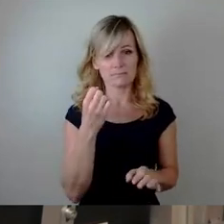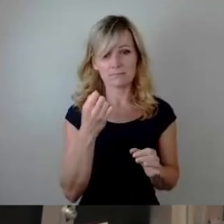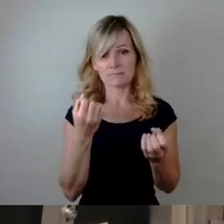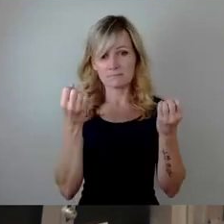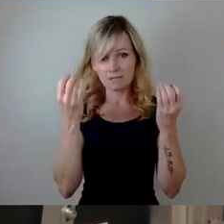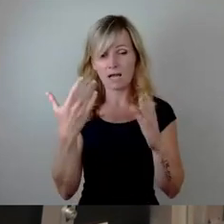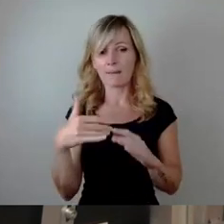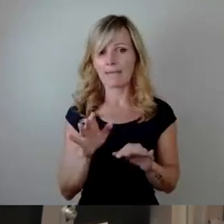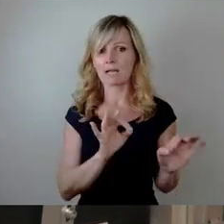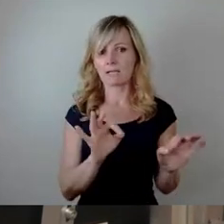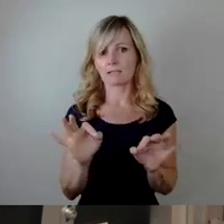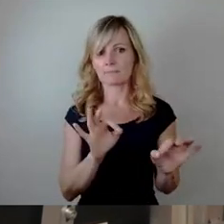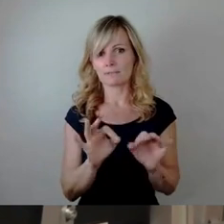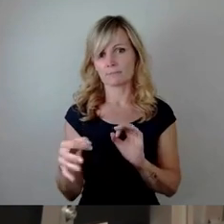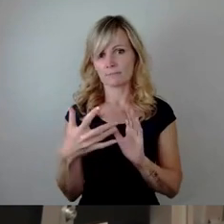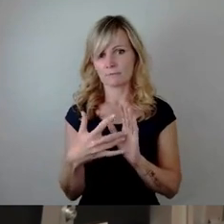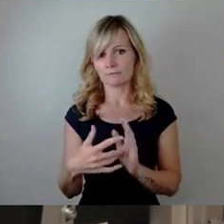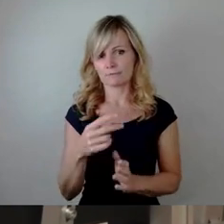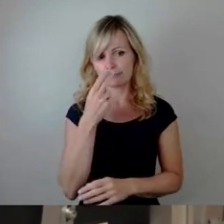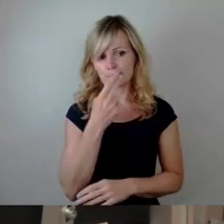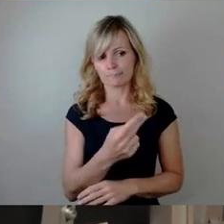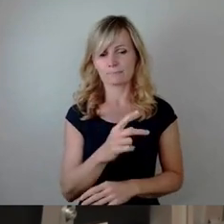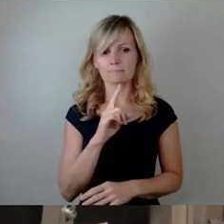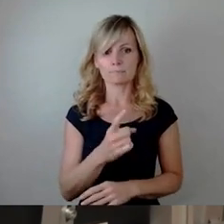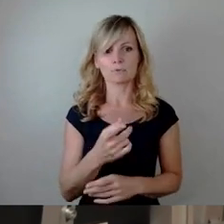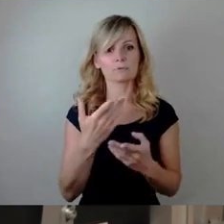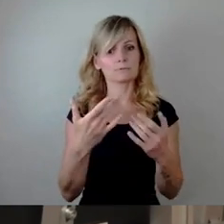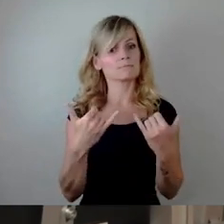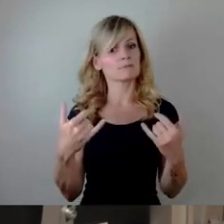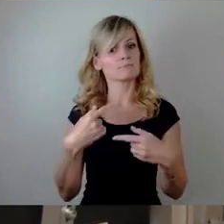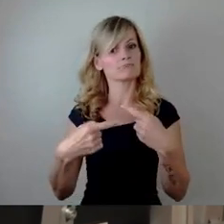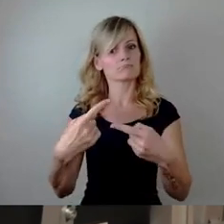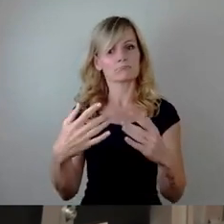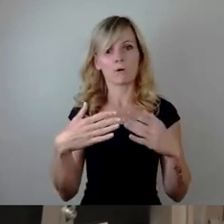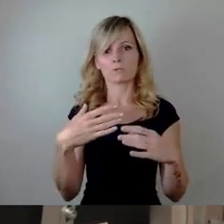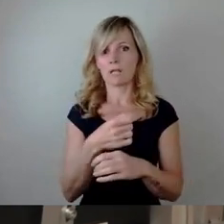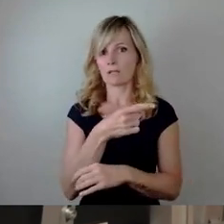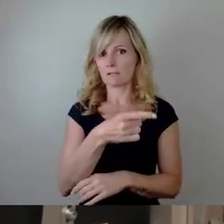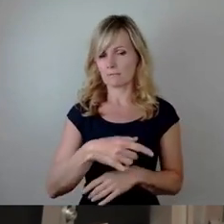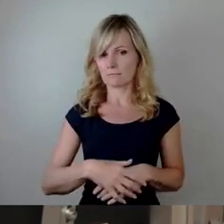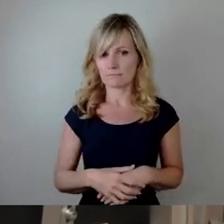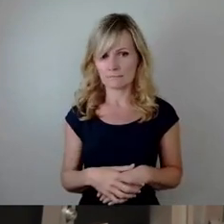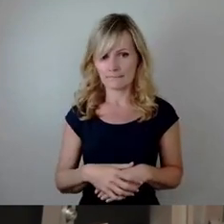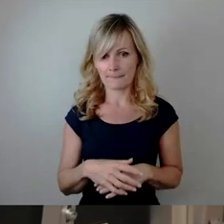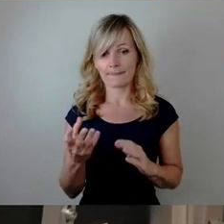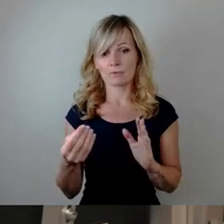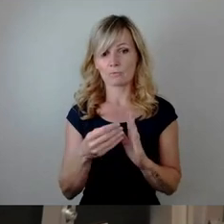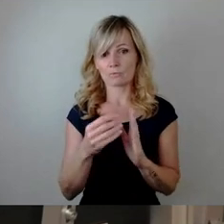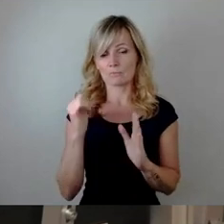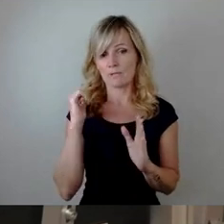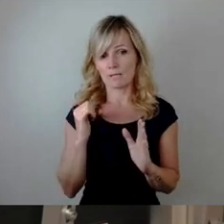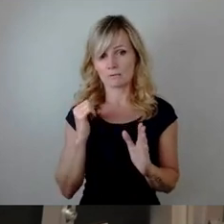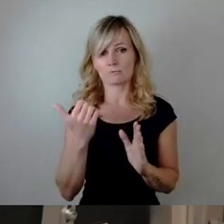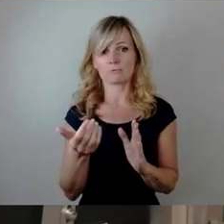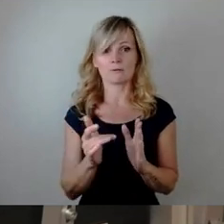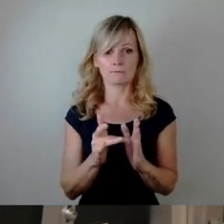denke mal, ist allein unsere Pflicht, um auch zu sehen, wie entwickelt sich denn der Haushalt, insbesondere auf den zusätzlichen Belastungen, die aufgrund des Ereignisses